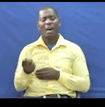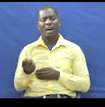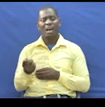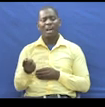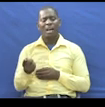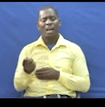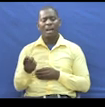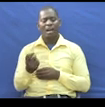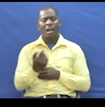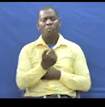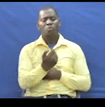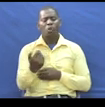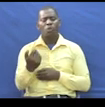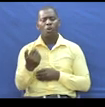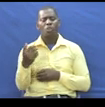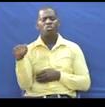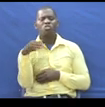Mtoto Wanyoka